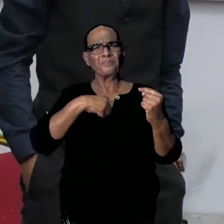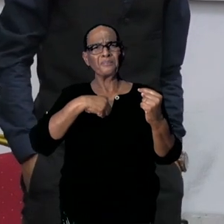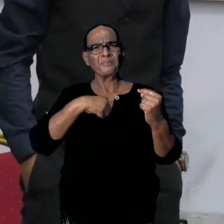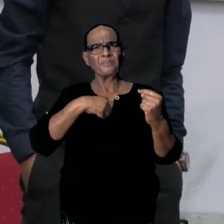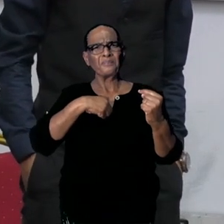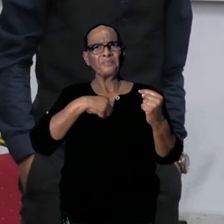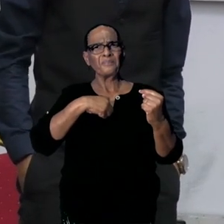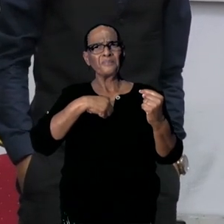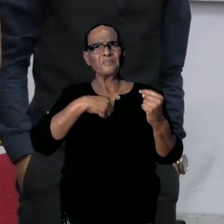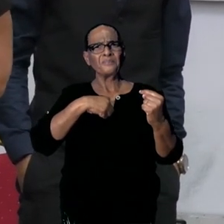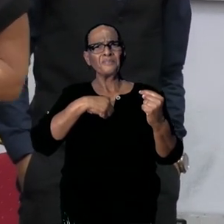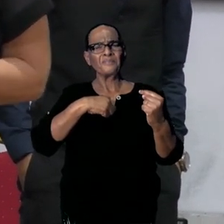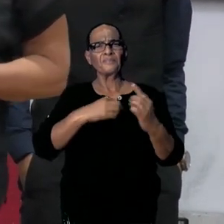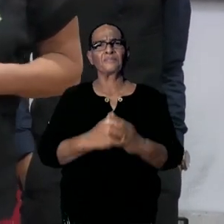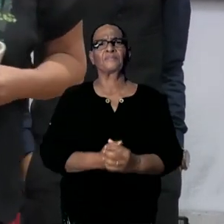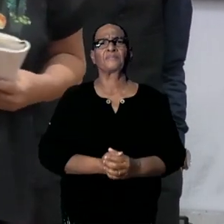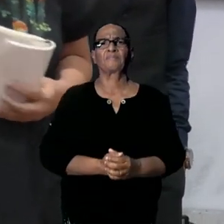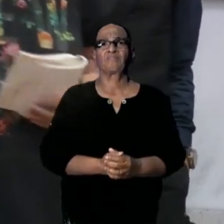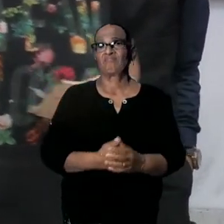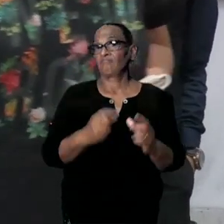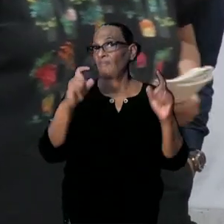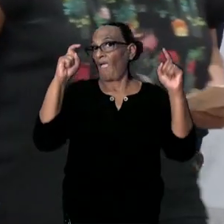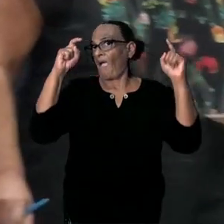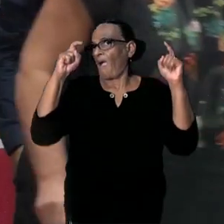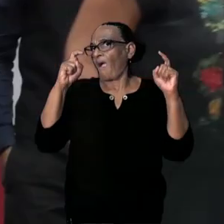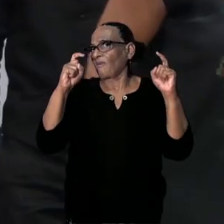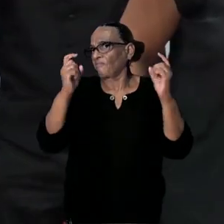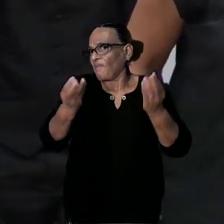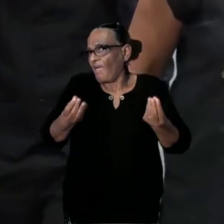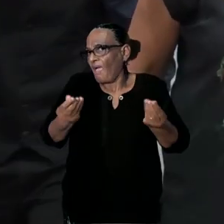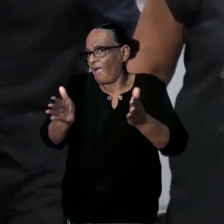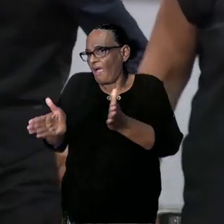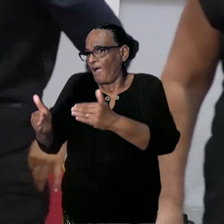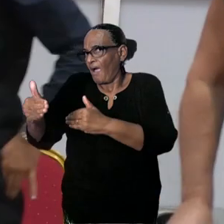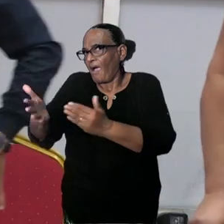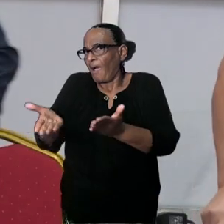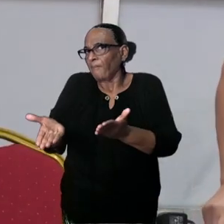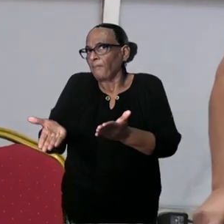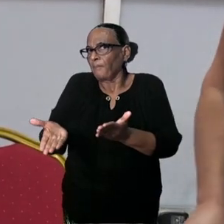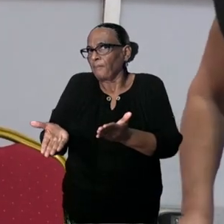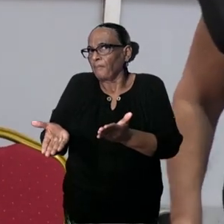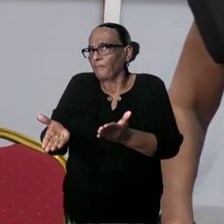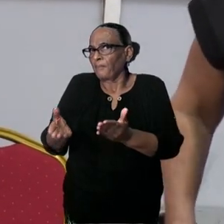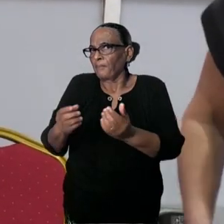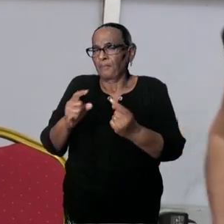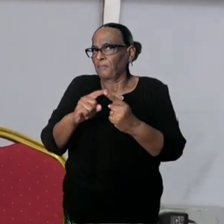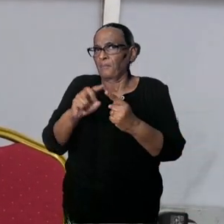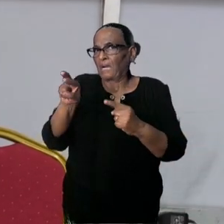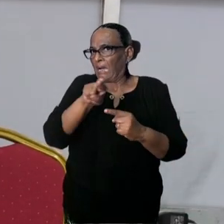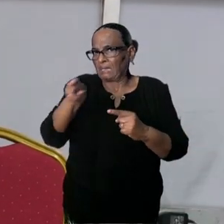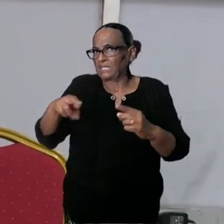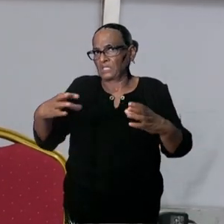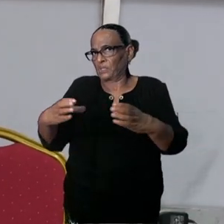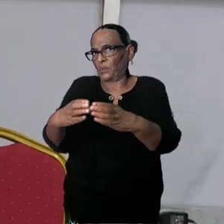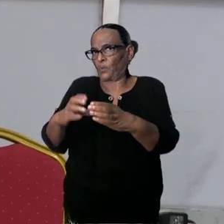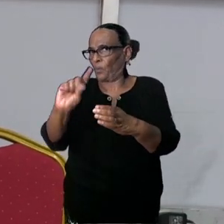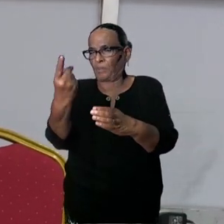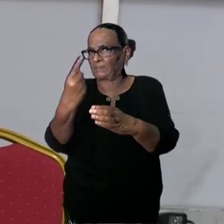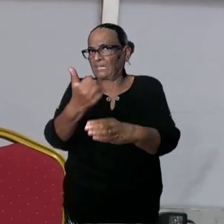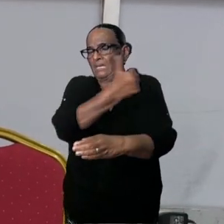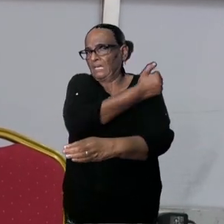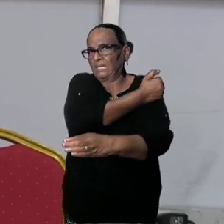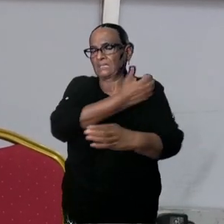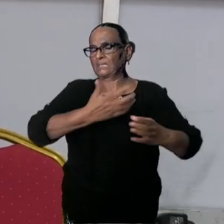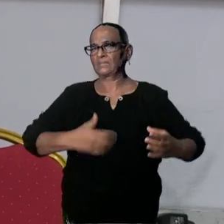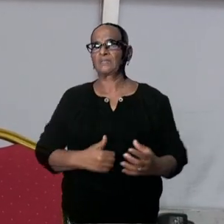Dus dat... Het hangt van de beschikbaarheid van het vaccin af, dat is het eerste. En het tweede, risicogroepen verdienen voorkeur, zoals